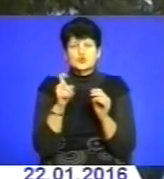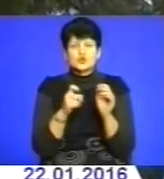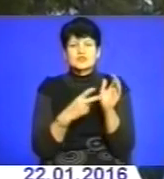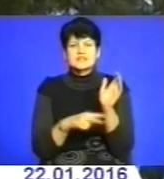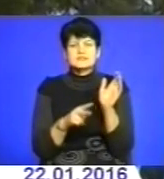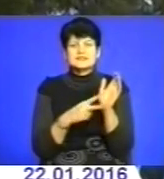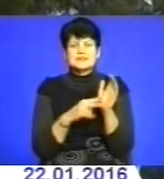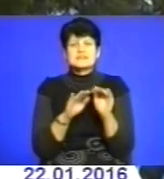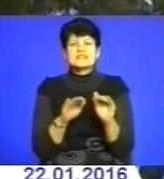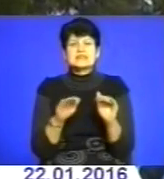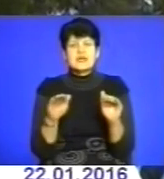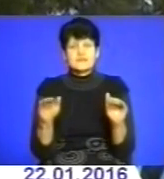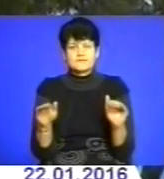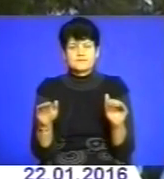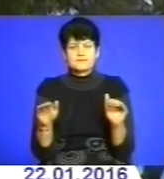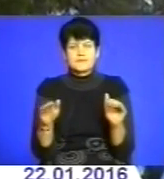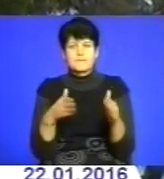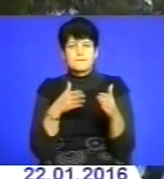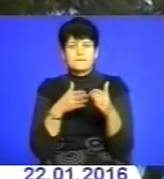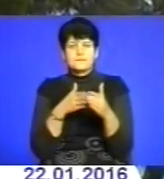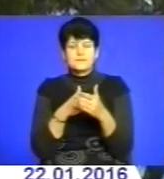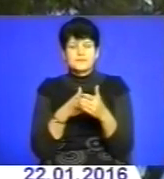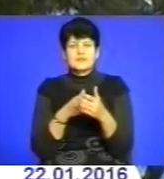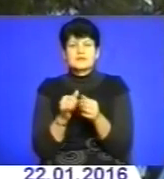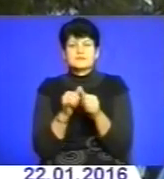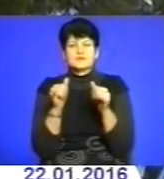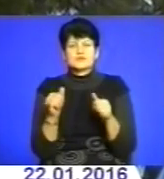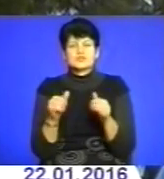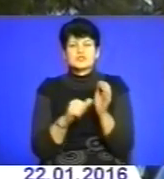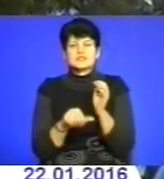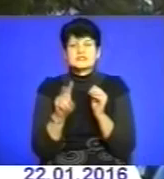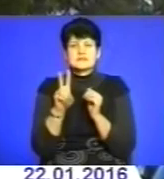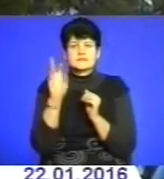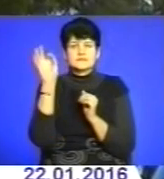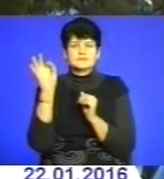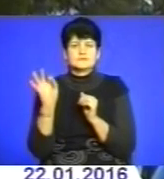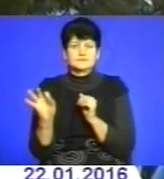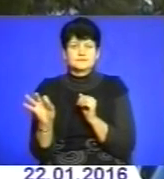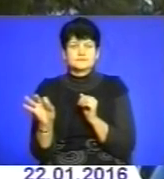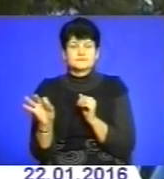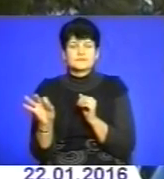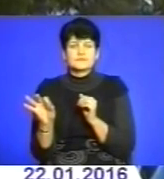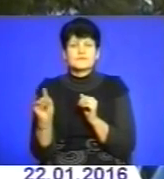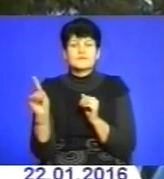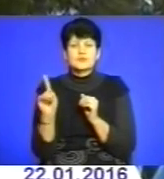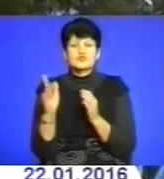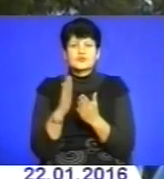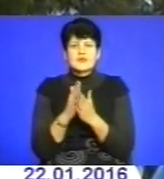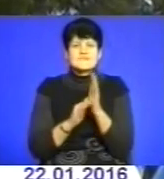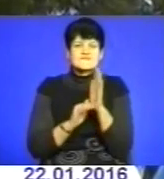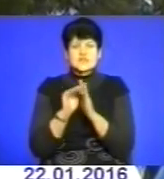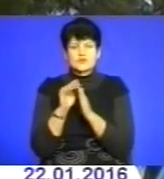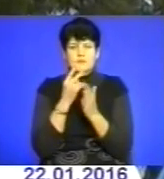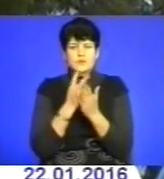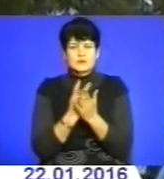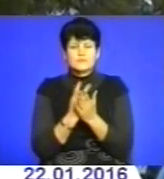дітей. Епід порог перевищено на 62,6%, що доволі є високим показником.